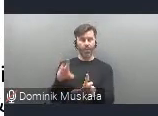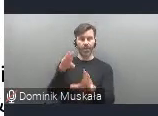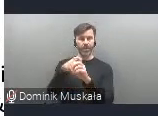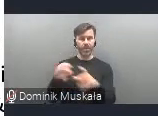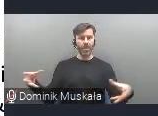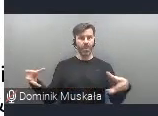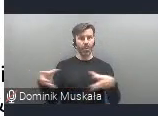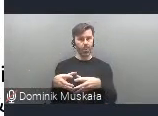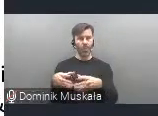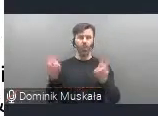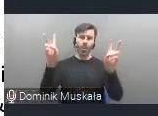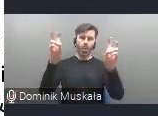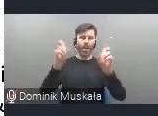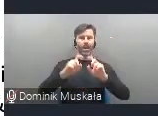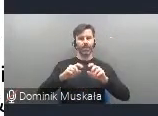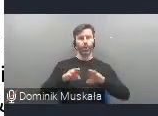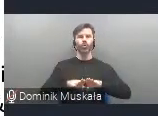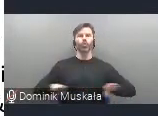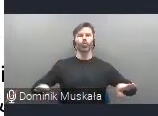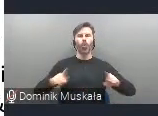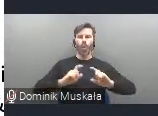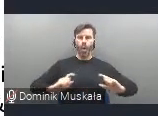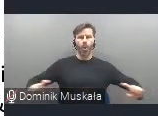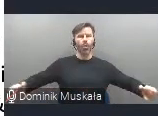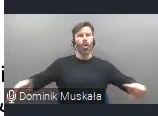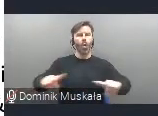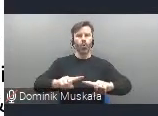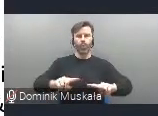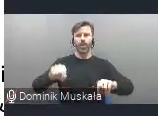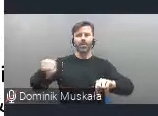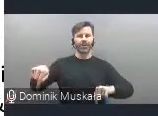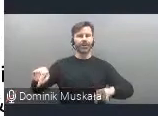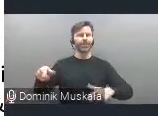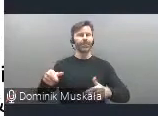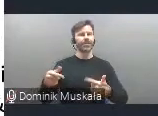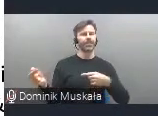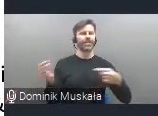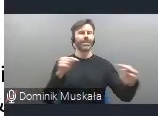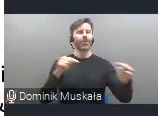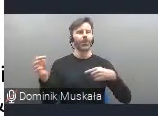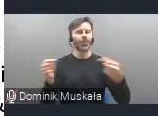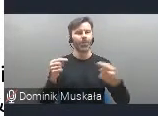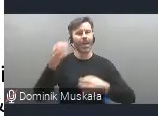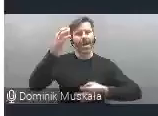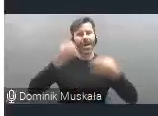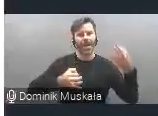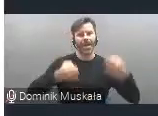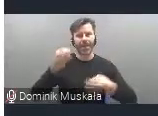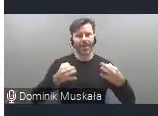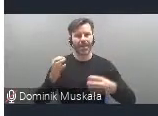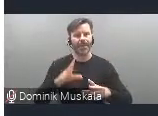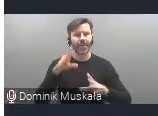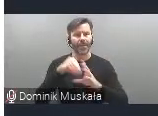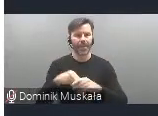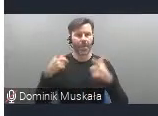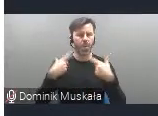Okrągłego Stołu, która jest taką grupą jakby doradczą, grupą refleksji, której są odpowołane osoby z